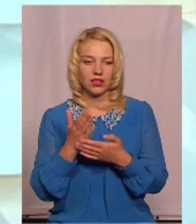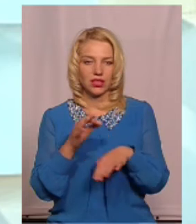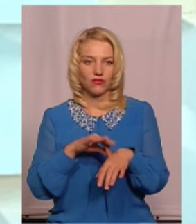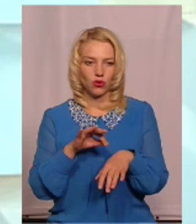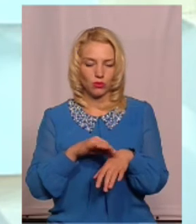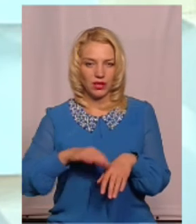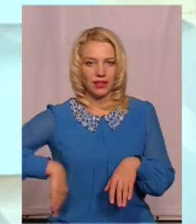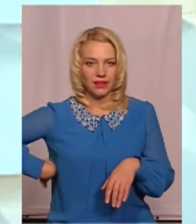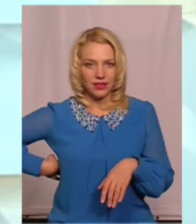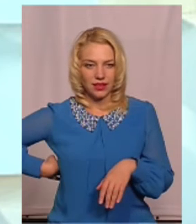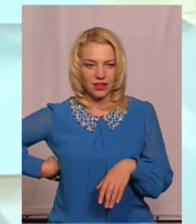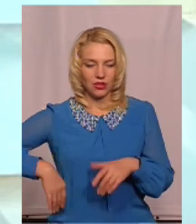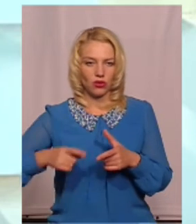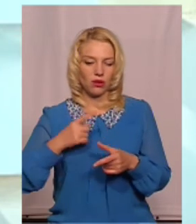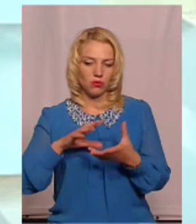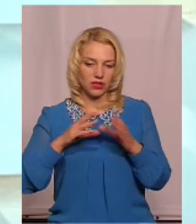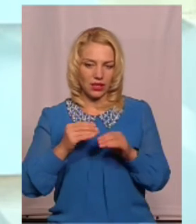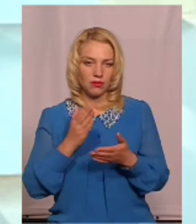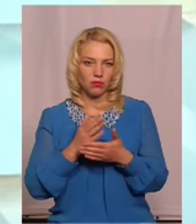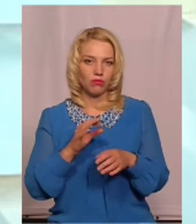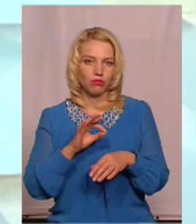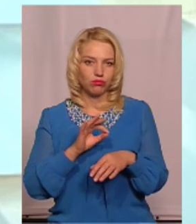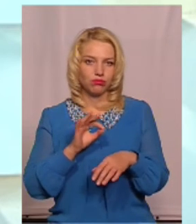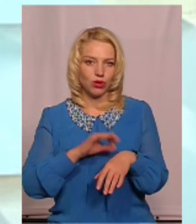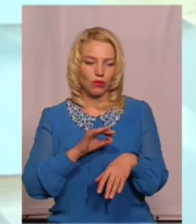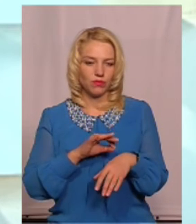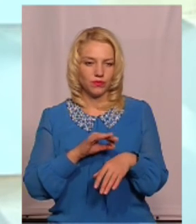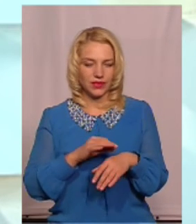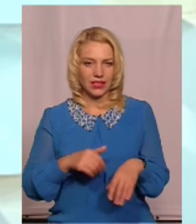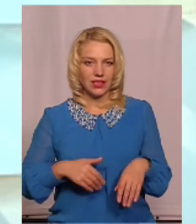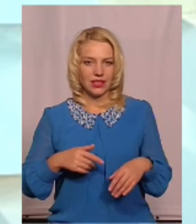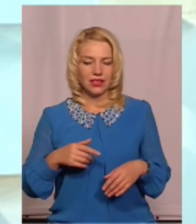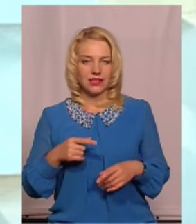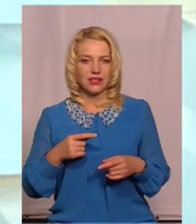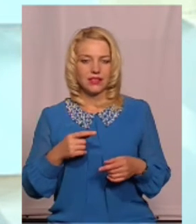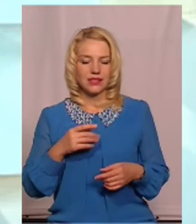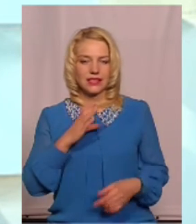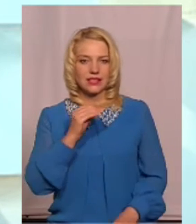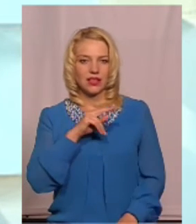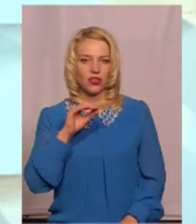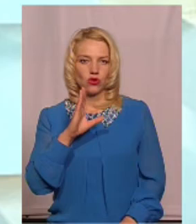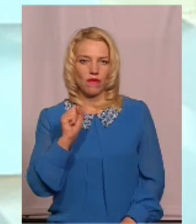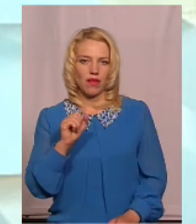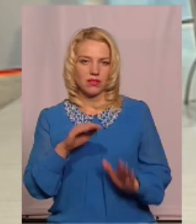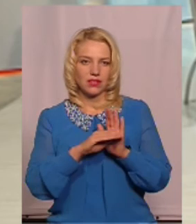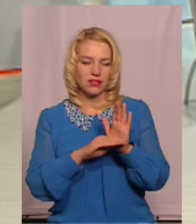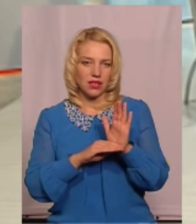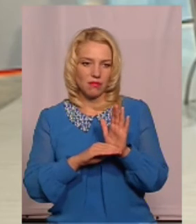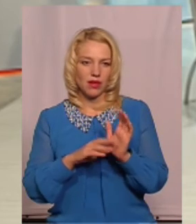не дай Боже, нирок, або в неї взагалі є проблеми з сечовою системою. У цьому випадку